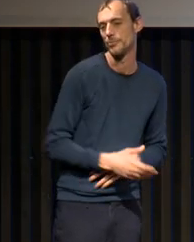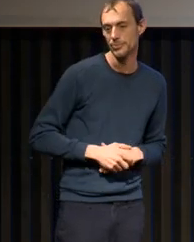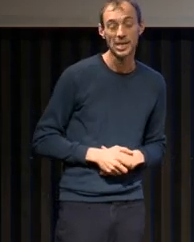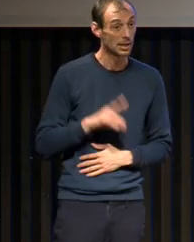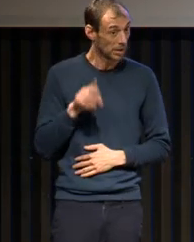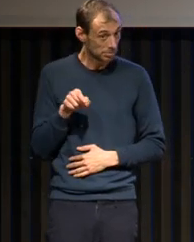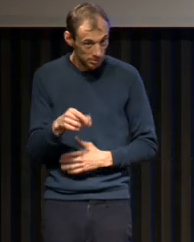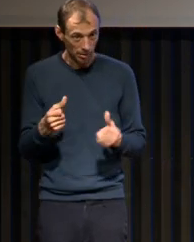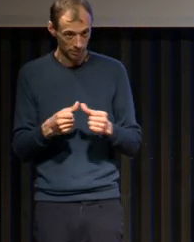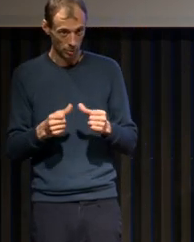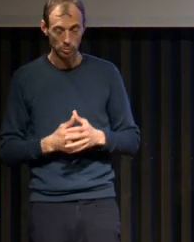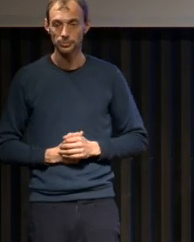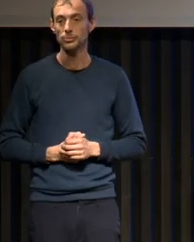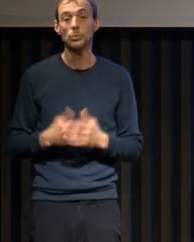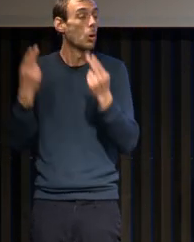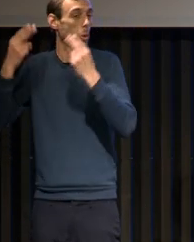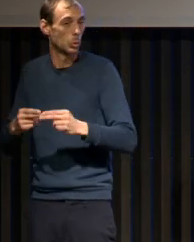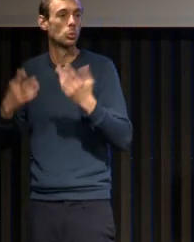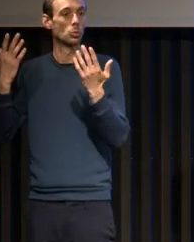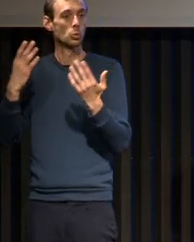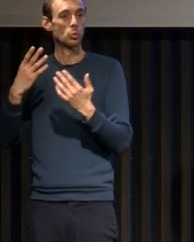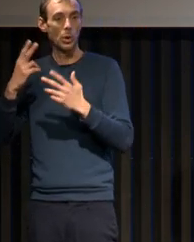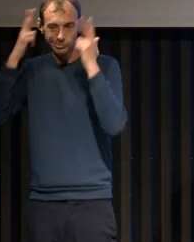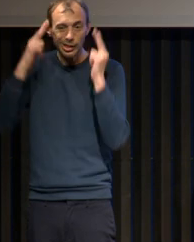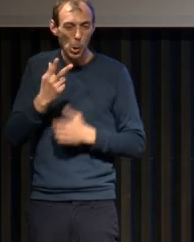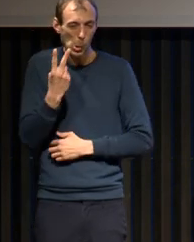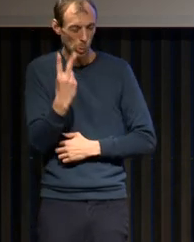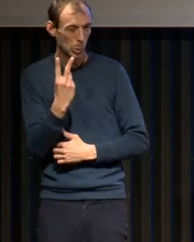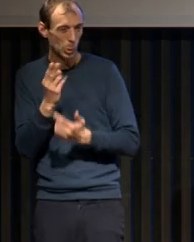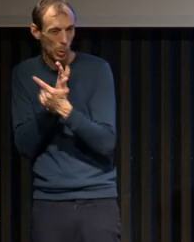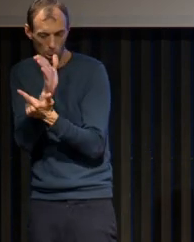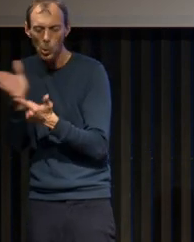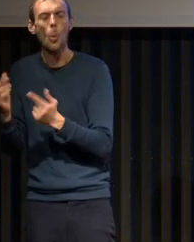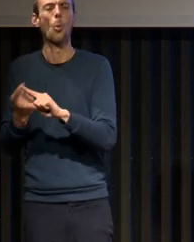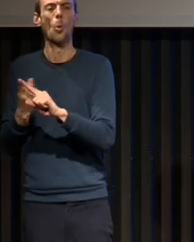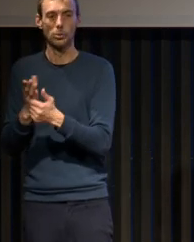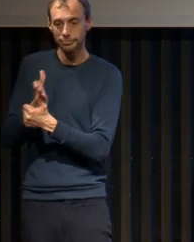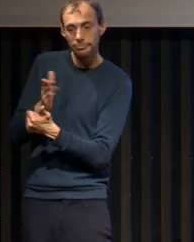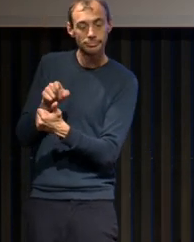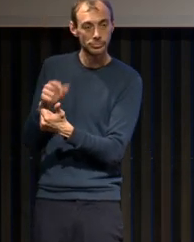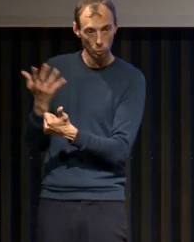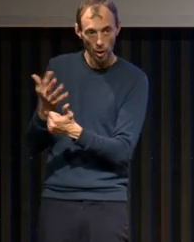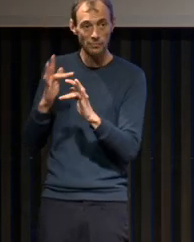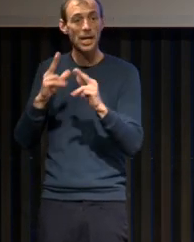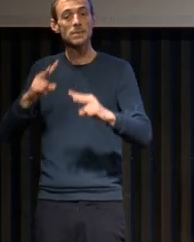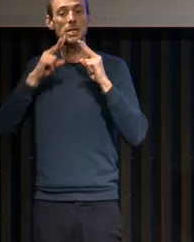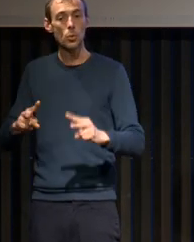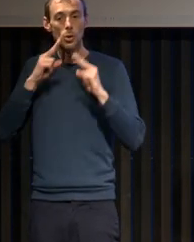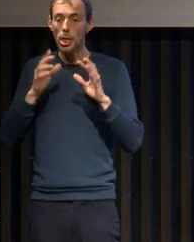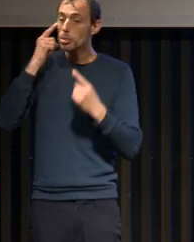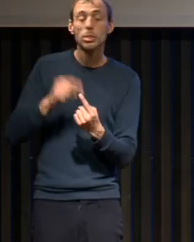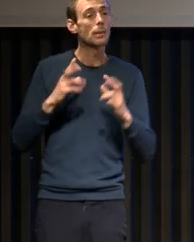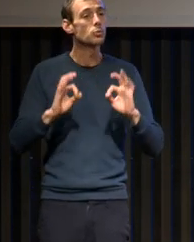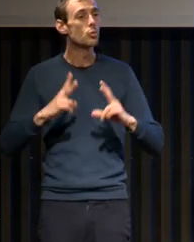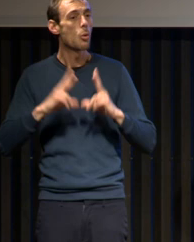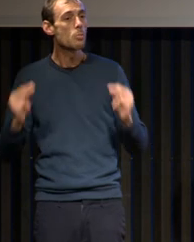va faire deux éléments importants. D'une part, il va regarder la respiration, pas uniquement de voir comment les muscles fonctionnent, mais en séparant